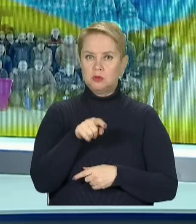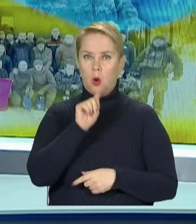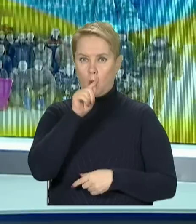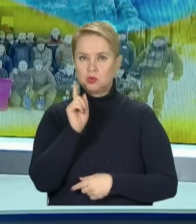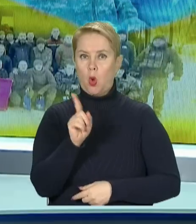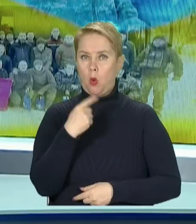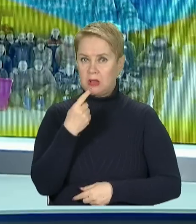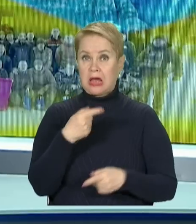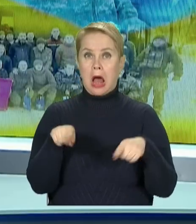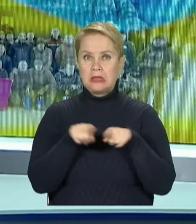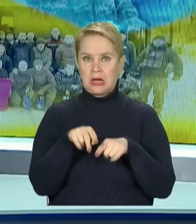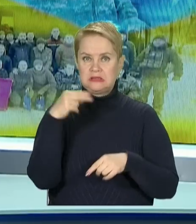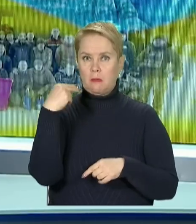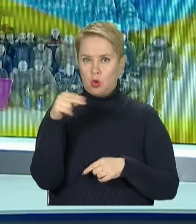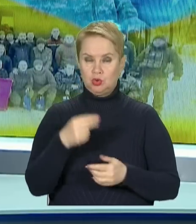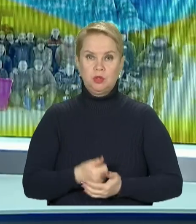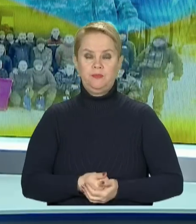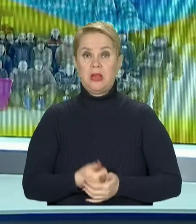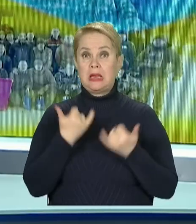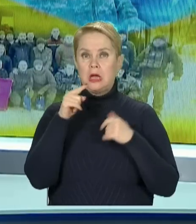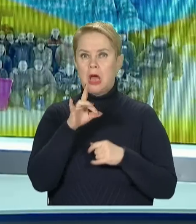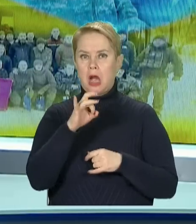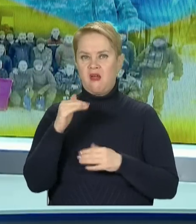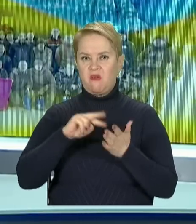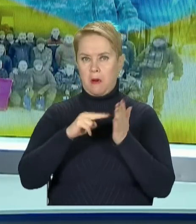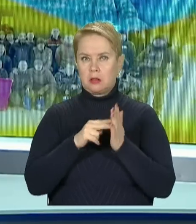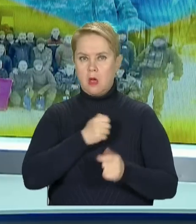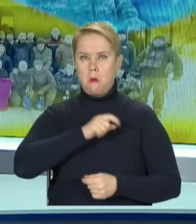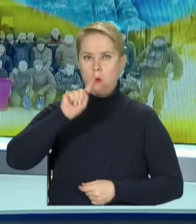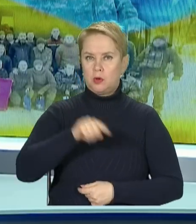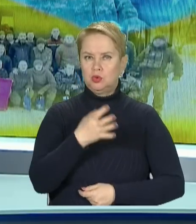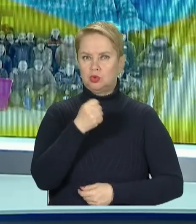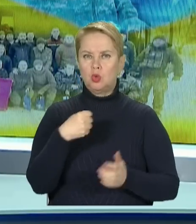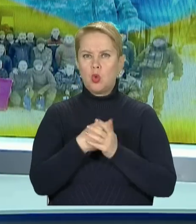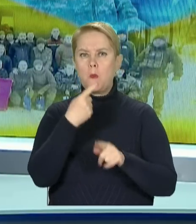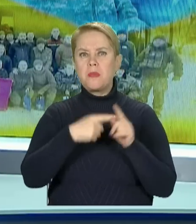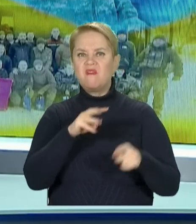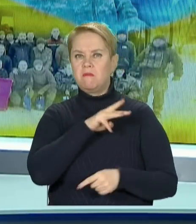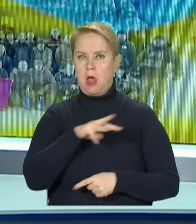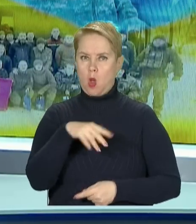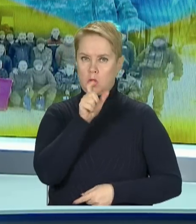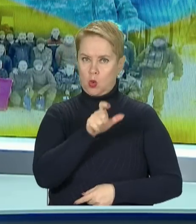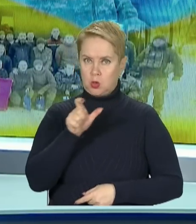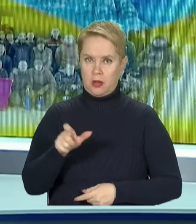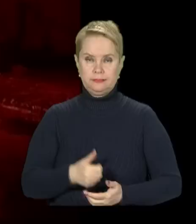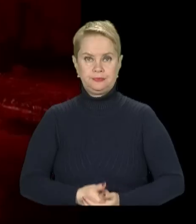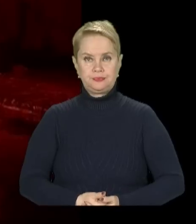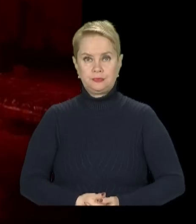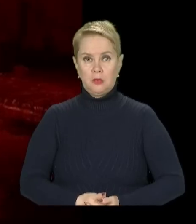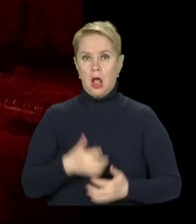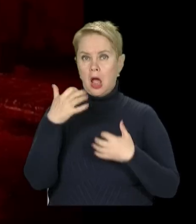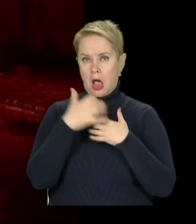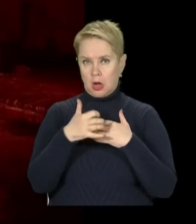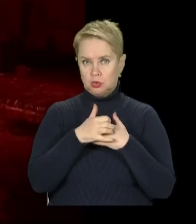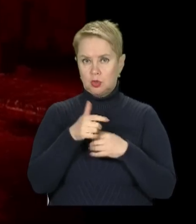Луганській областях, а також на Запоріжжі. Для цього РФ планує мобілізувати ще до півмільйона людей. На